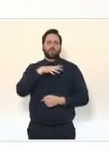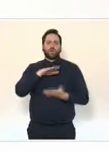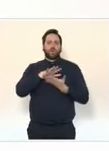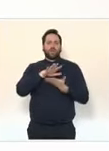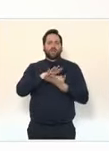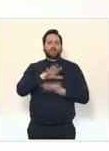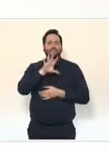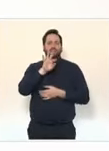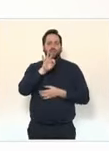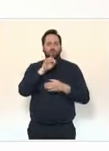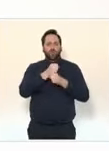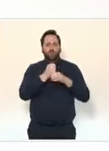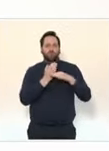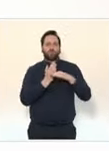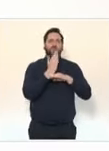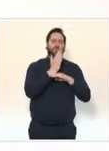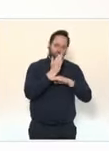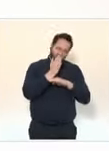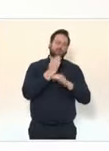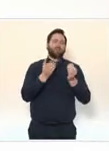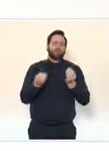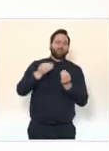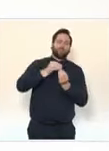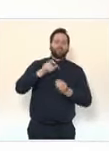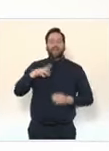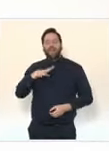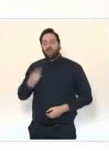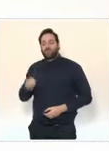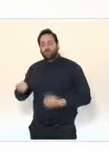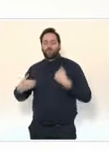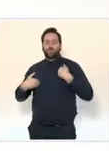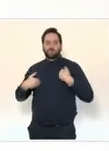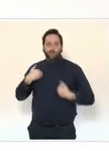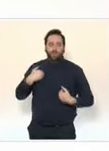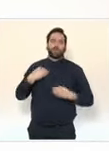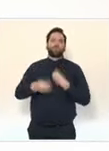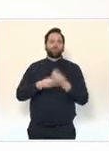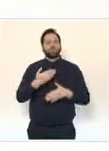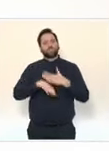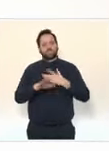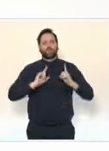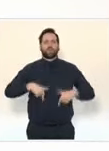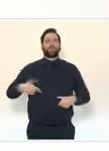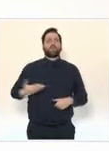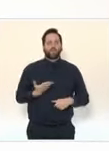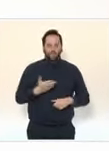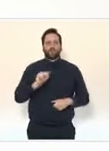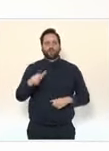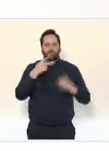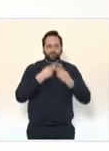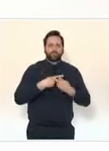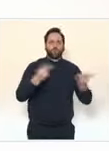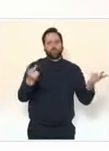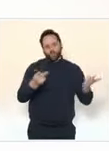ou travaillant en école maternelle. Et ceci sera évidemment précisé en fonction de la stratégie vaccinale générale.